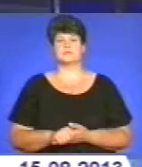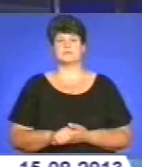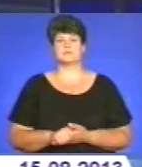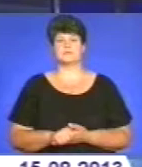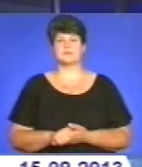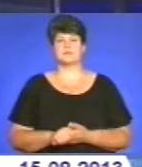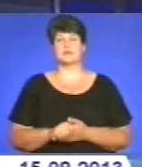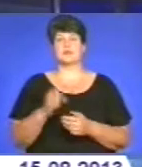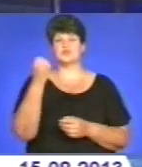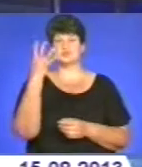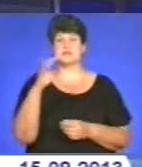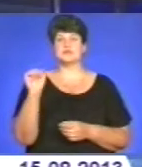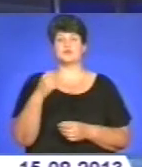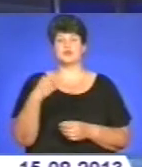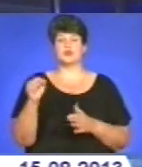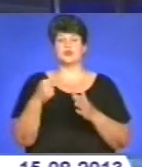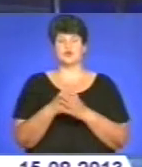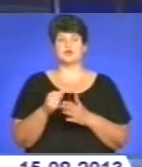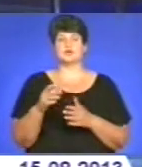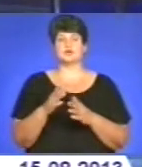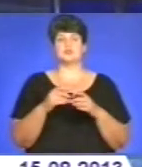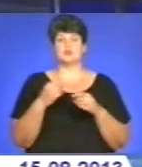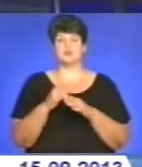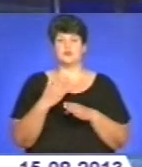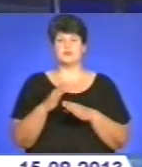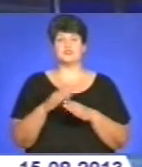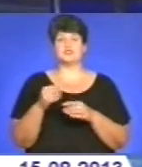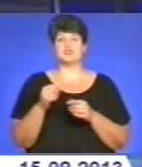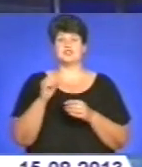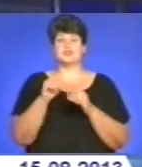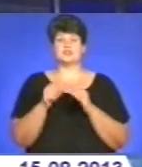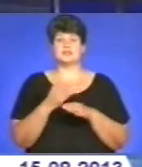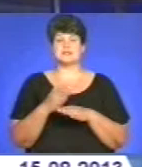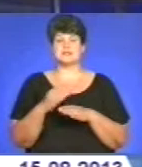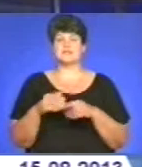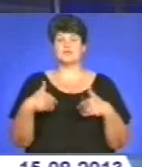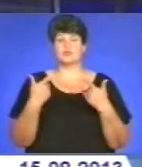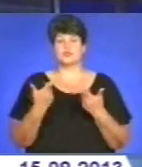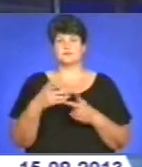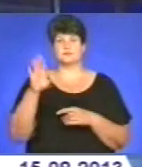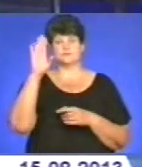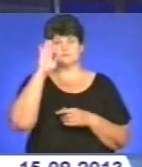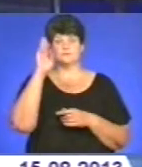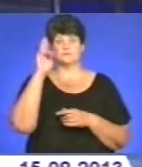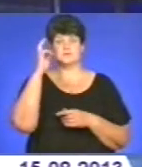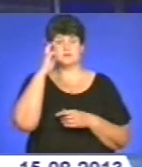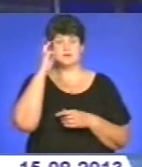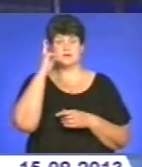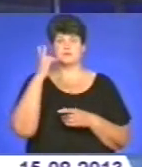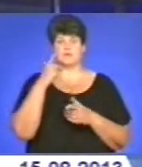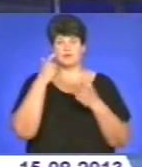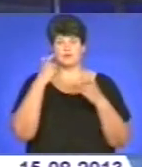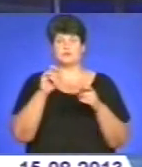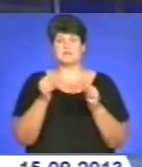14 серпня до чергової частини Зберазького райвідділу міліції звернувся житель міста Києва та повідомив, що